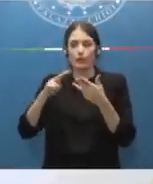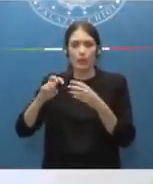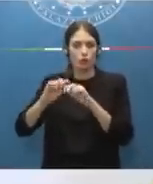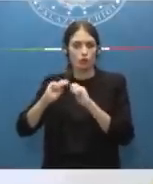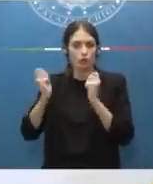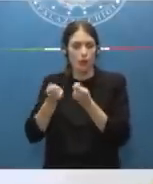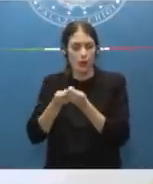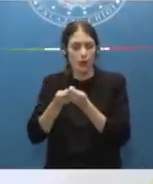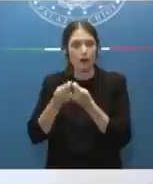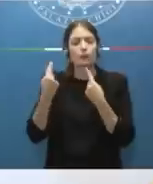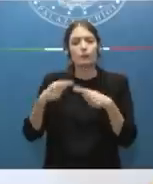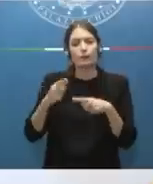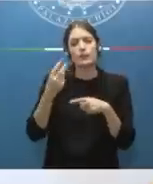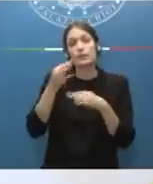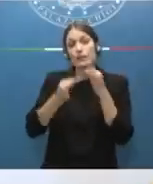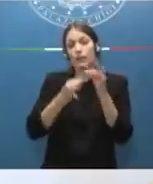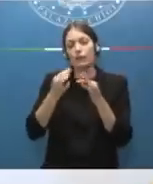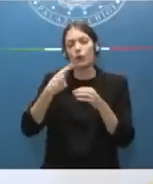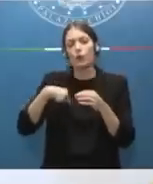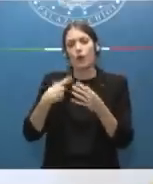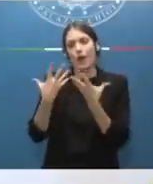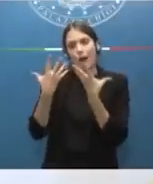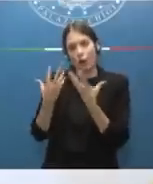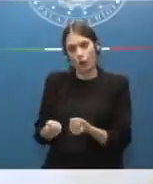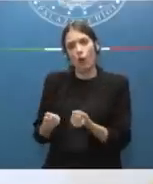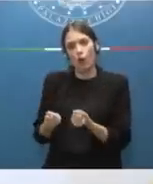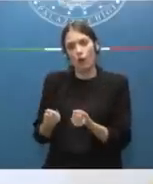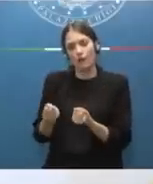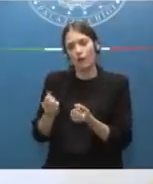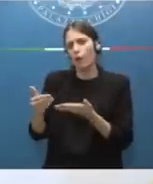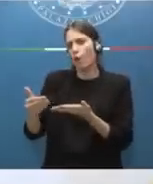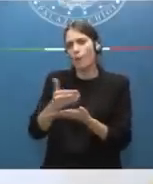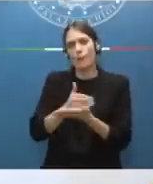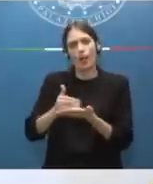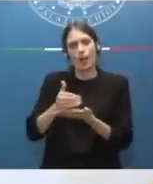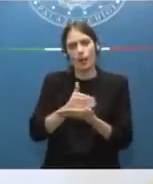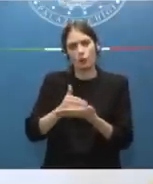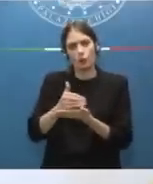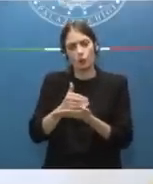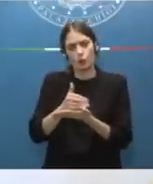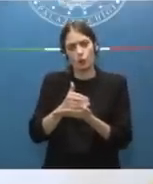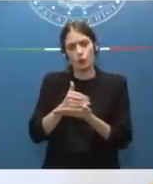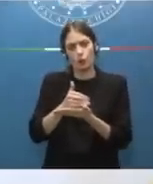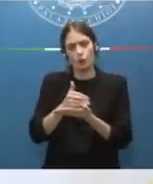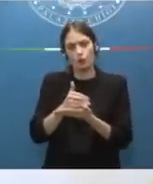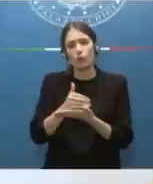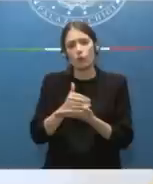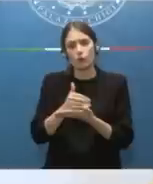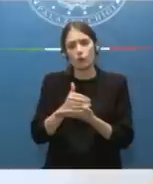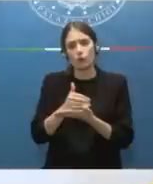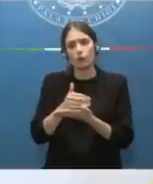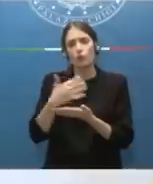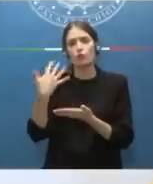ritenuto pertanto di accogliere praticamente integralmente quello che era il grido di